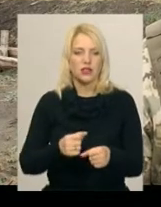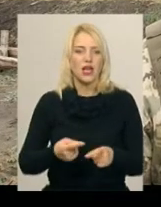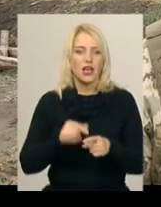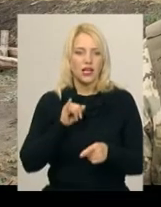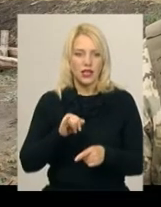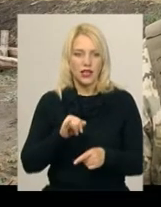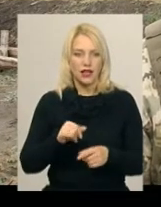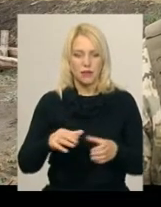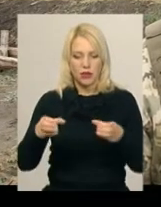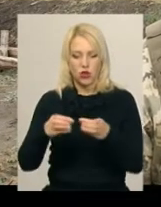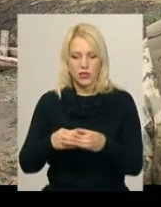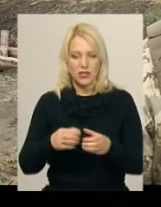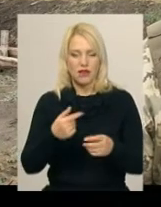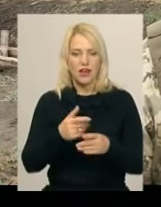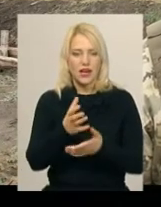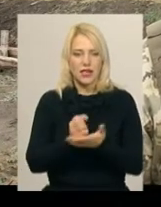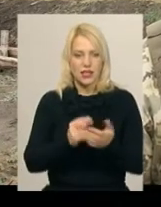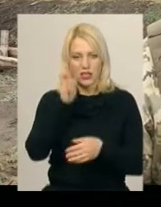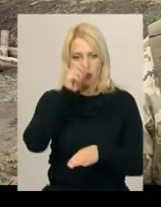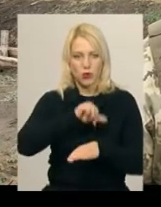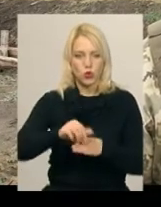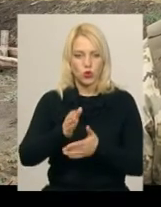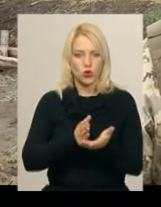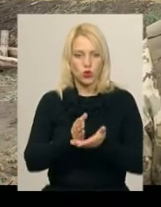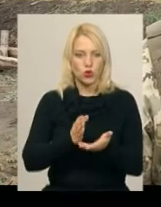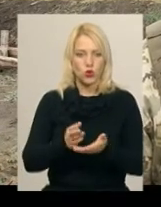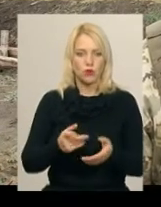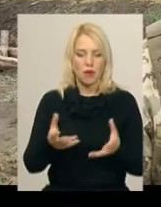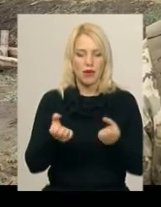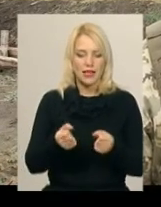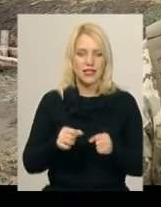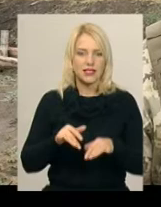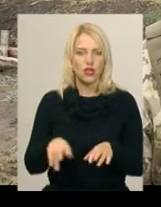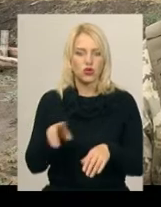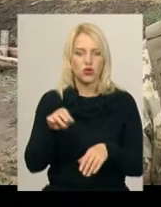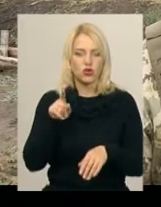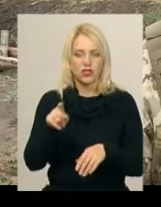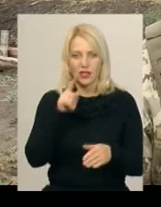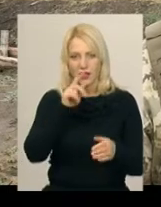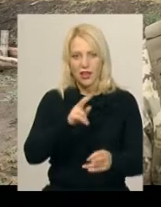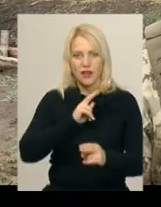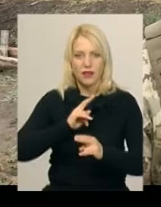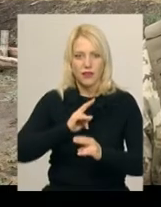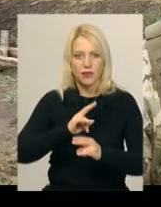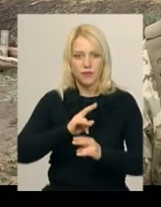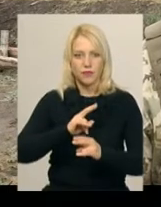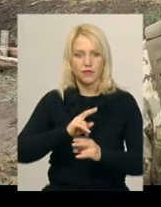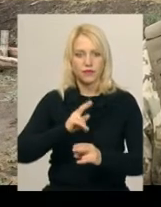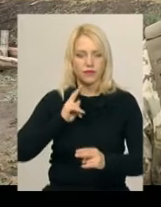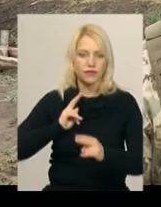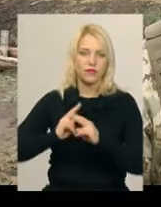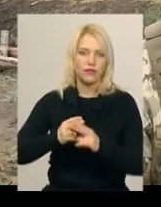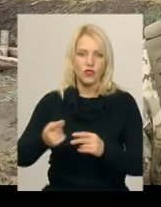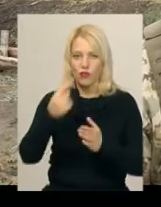Підрозділ бойового складу резерв голови Державної прокурорної служби прийняв заходи щодо відбиття збройного вторгнення, знищення противника в визначеному районі та